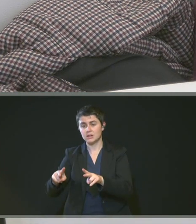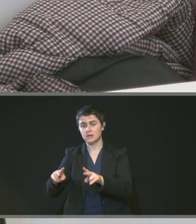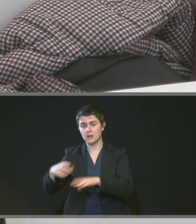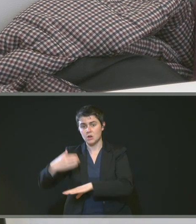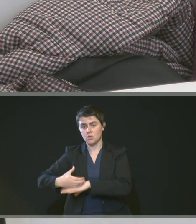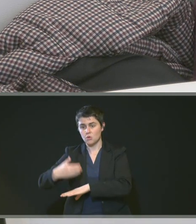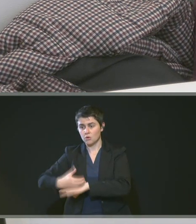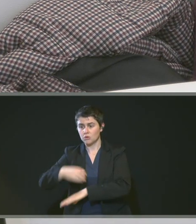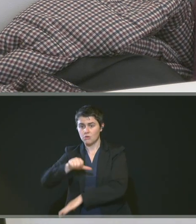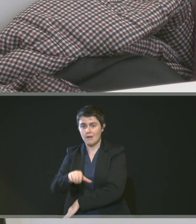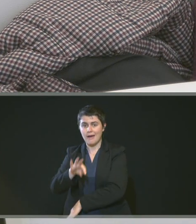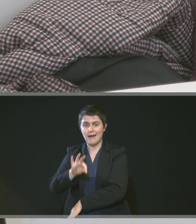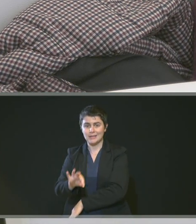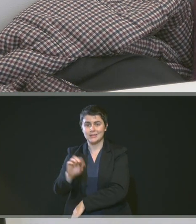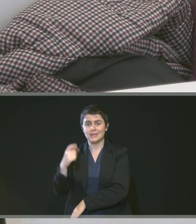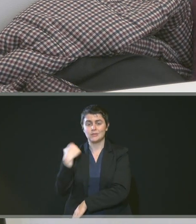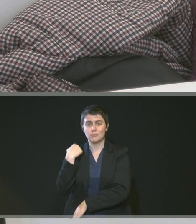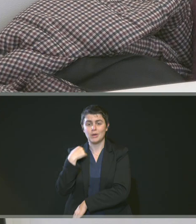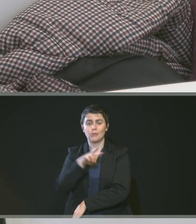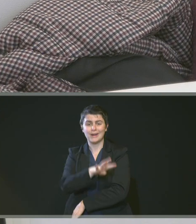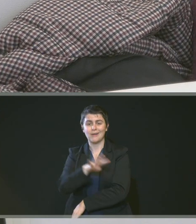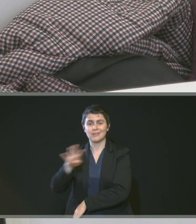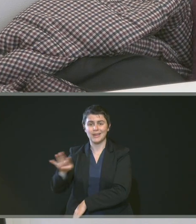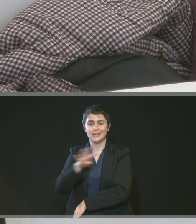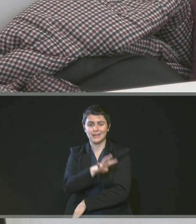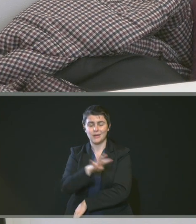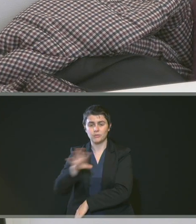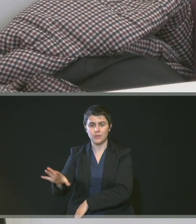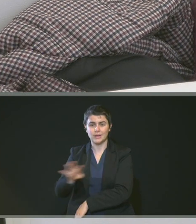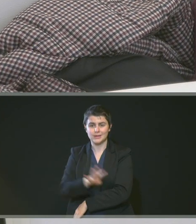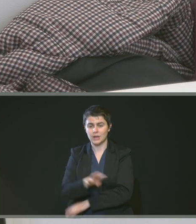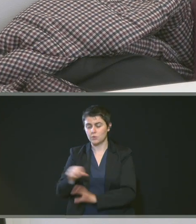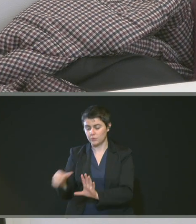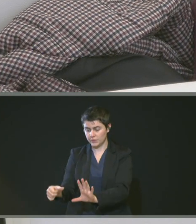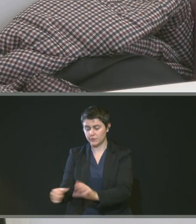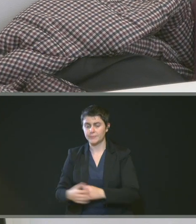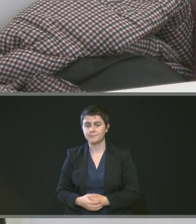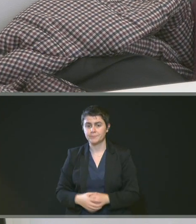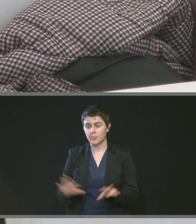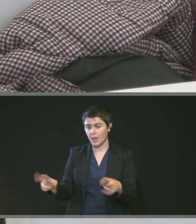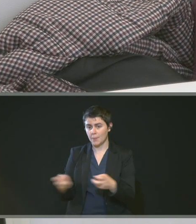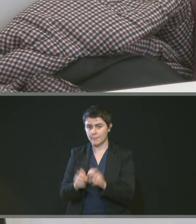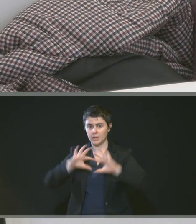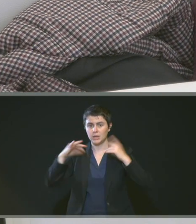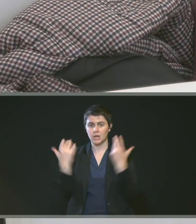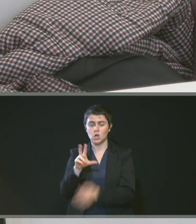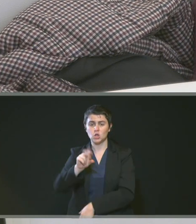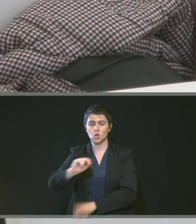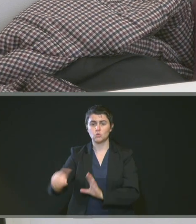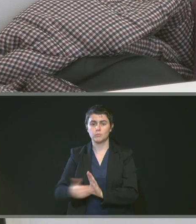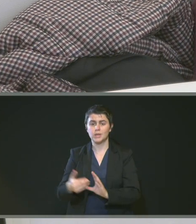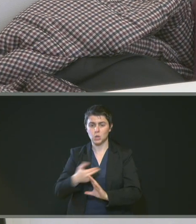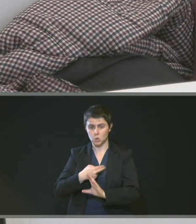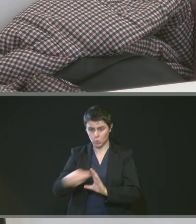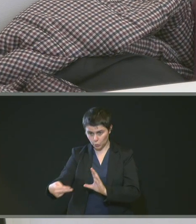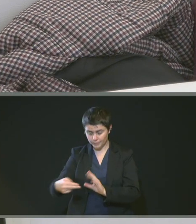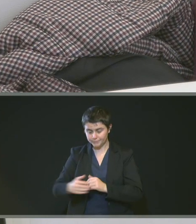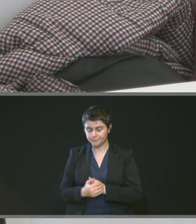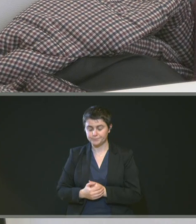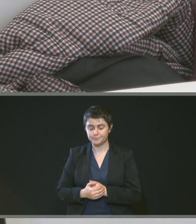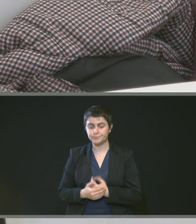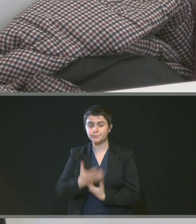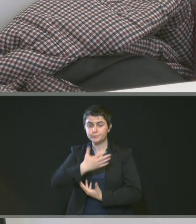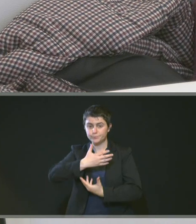numéro 44, 45, 46, moyennement le prix de vente d'un montant de 30 000 euros et d'autoriser